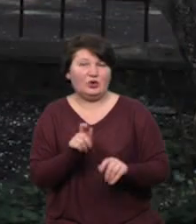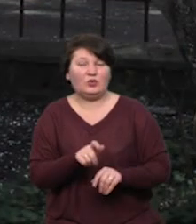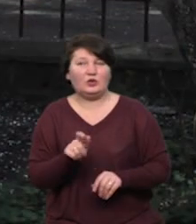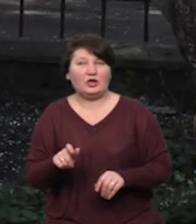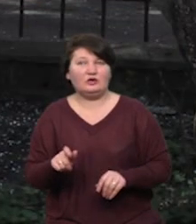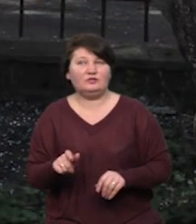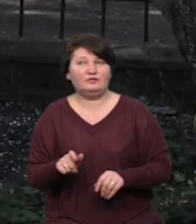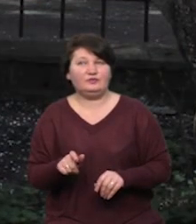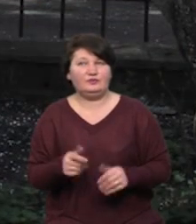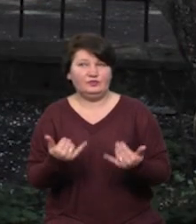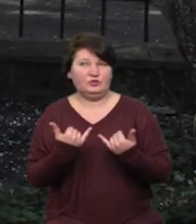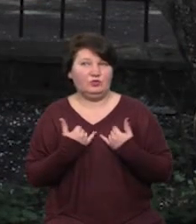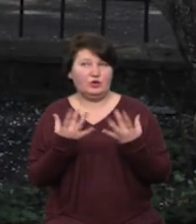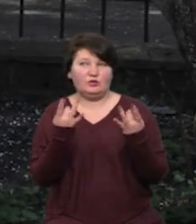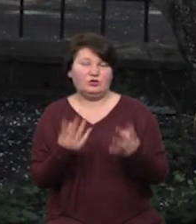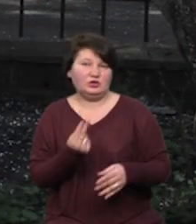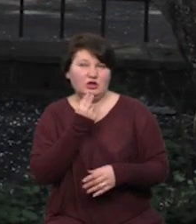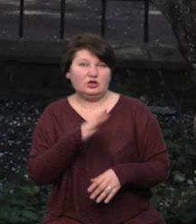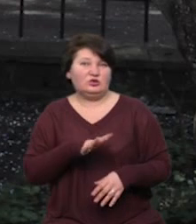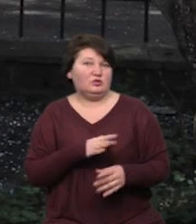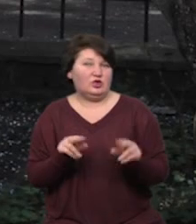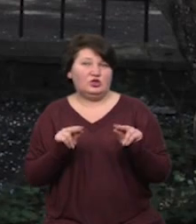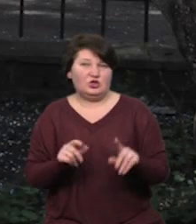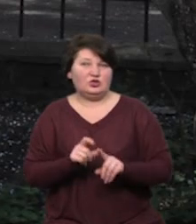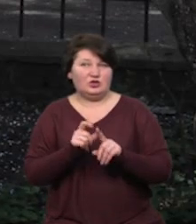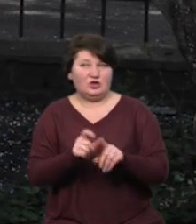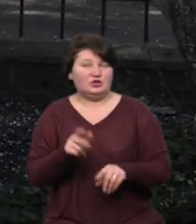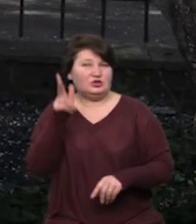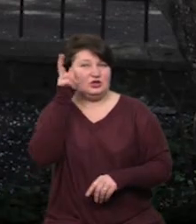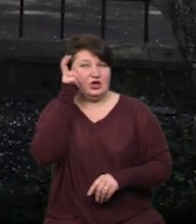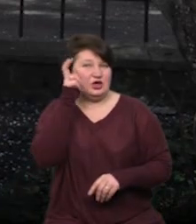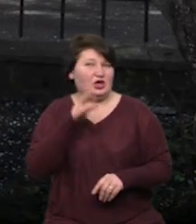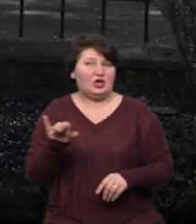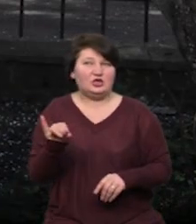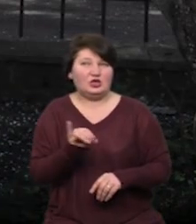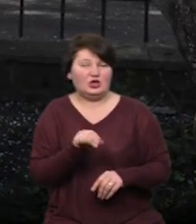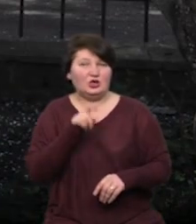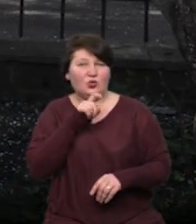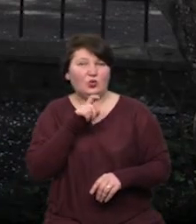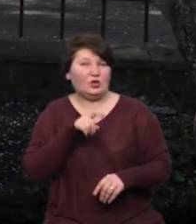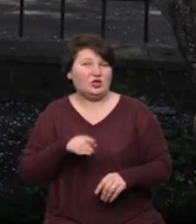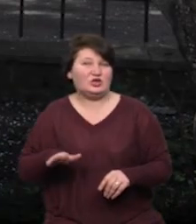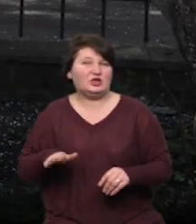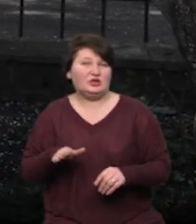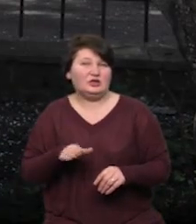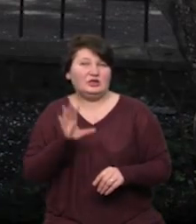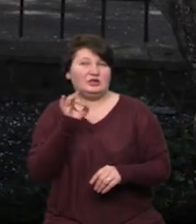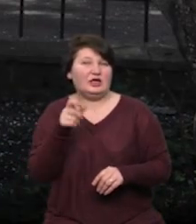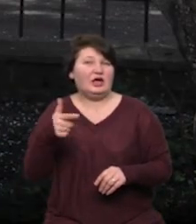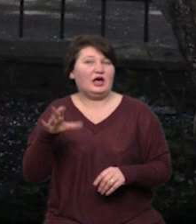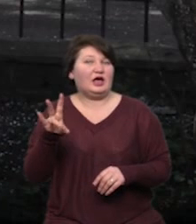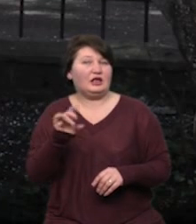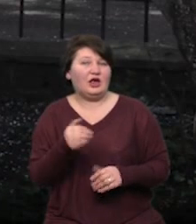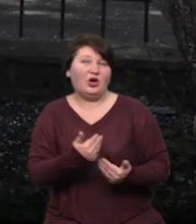У мене проста їжа була, чесно кажучи, це просто гречка і курищі стегна, але я хотіла, щоб